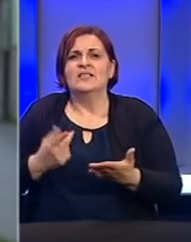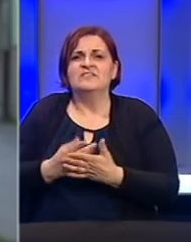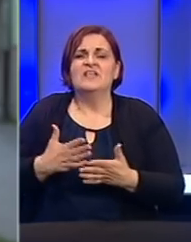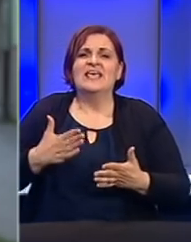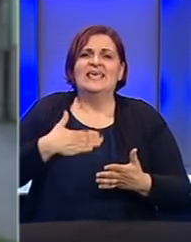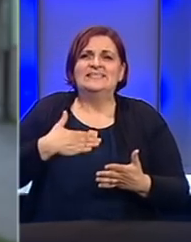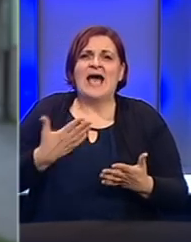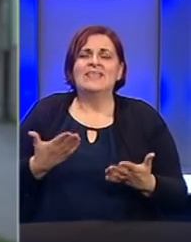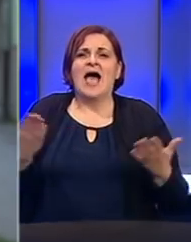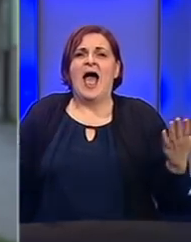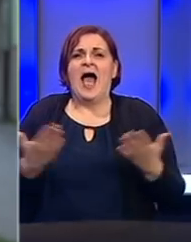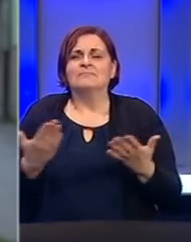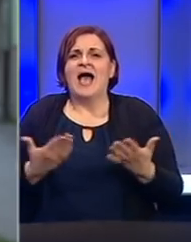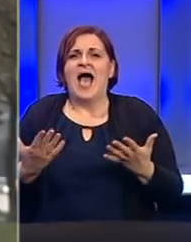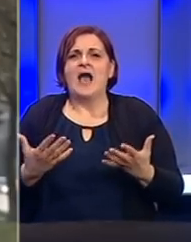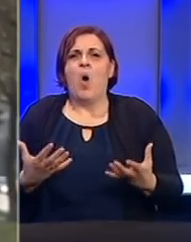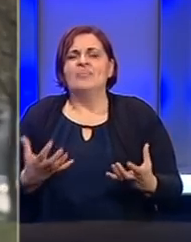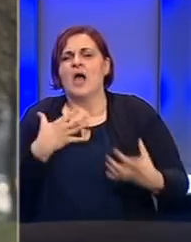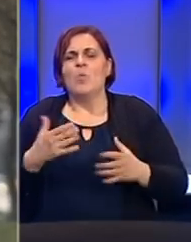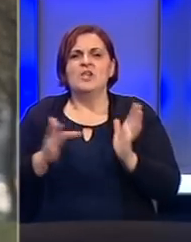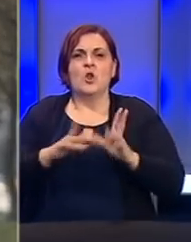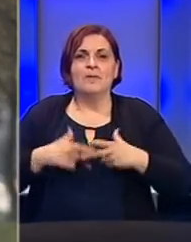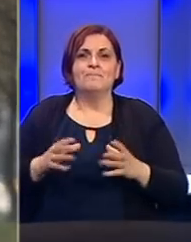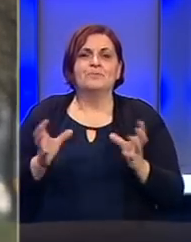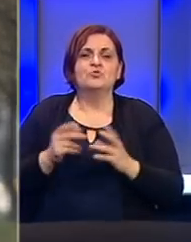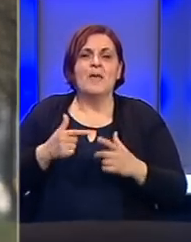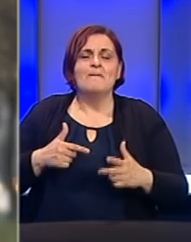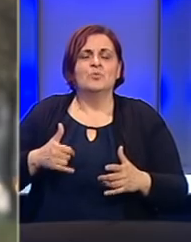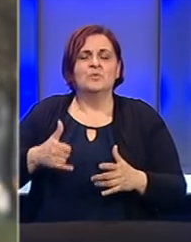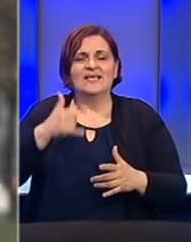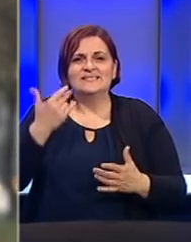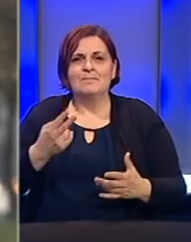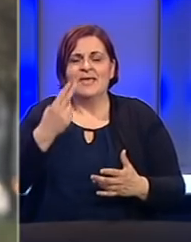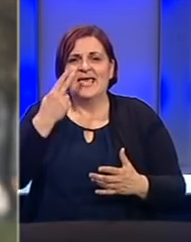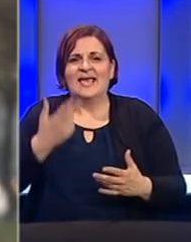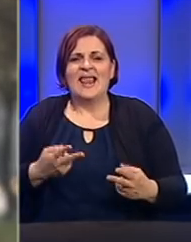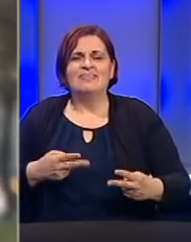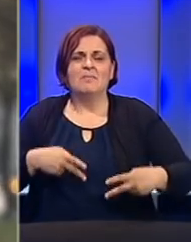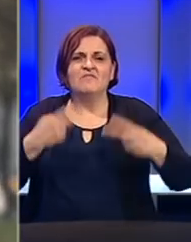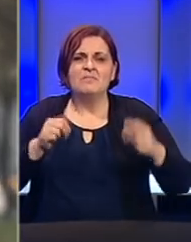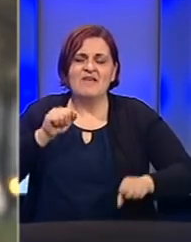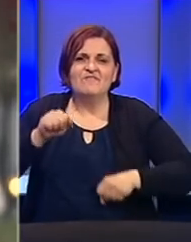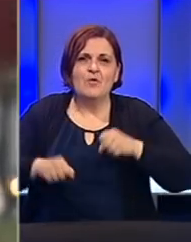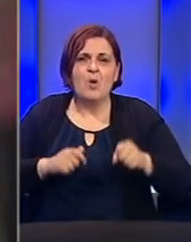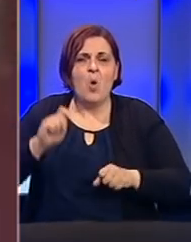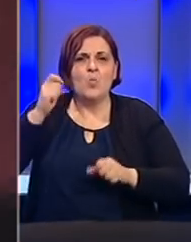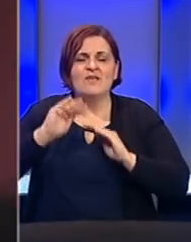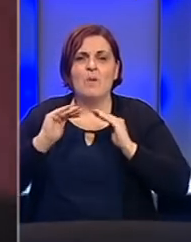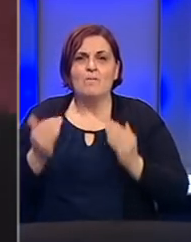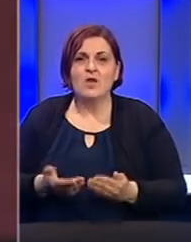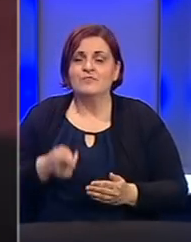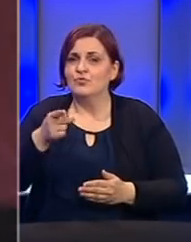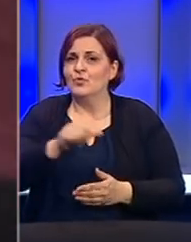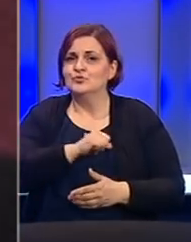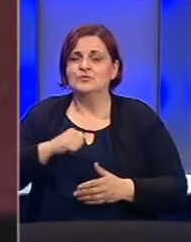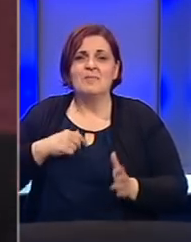privid jednog normalnog života. Druženje putem Skype-a, gledanje predstava na YouTube-u i vožnja bicikla u dnevnoj sobi samo